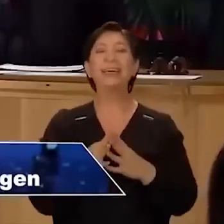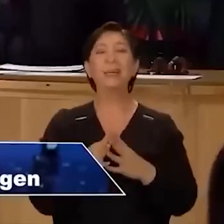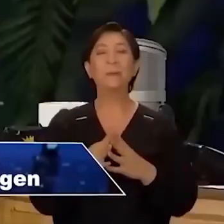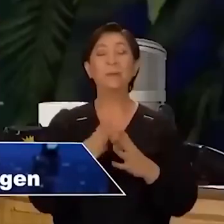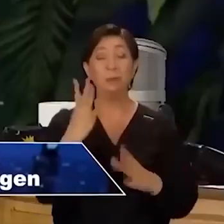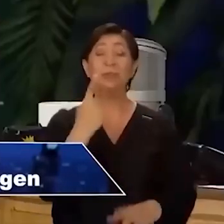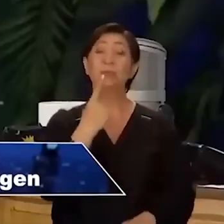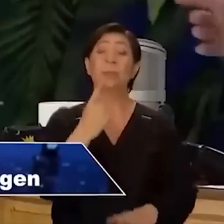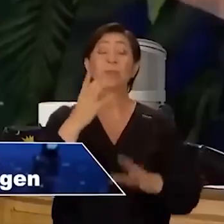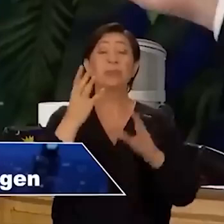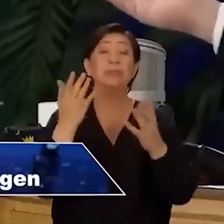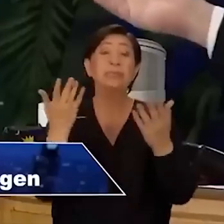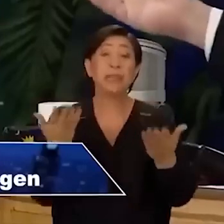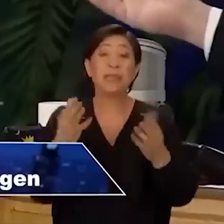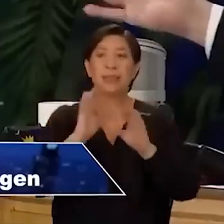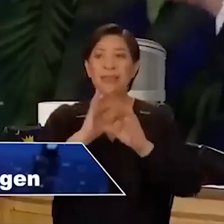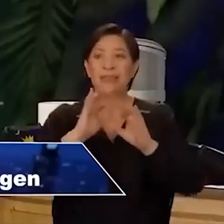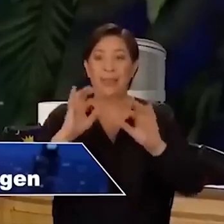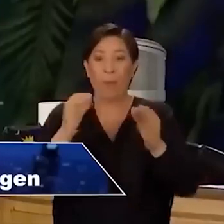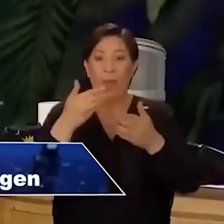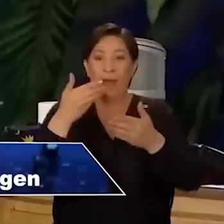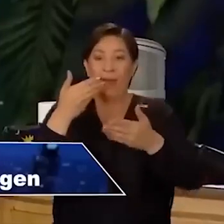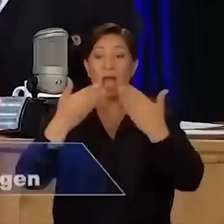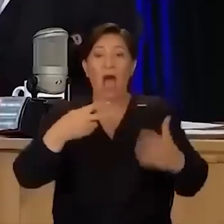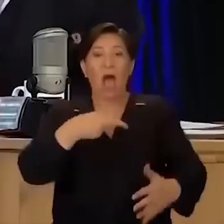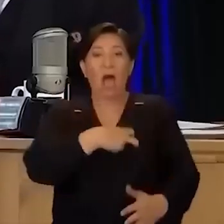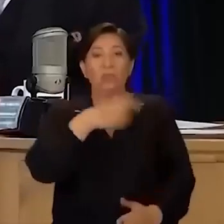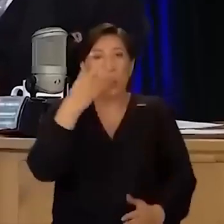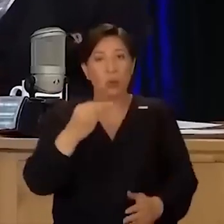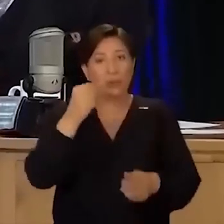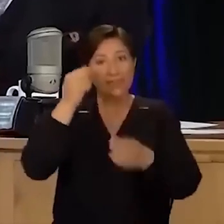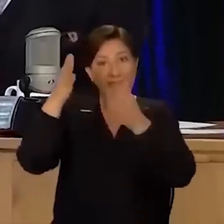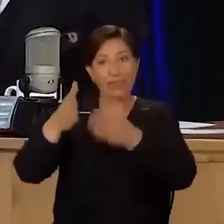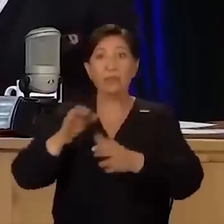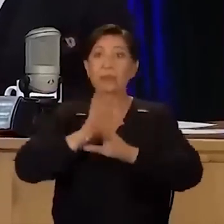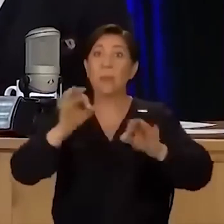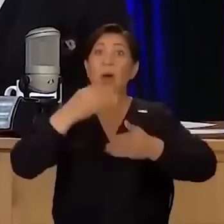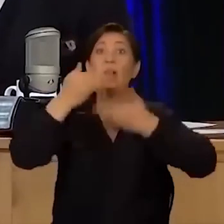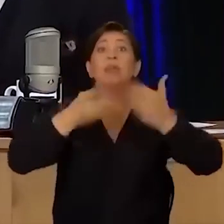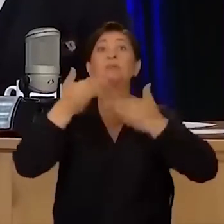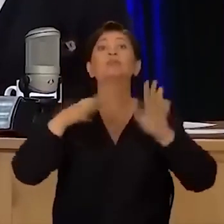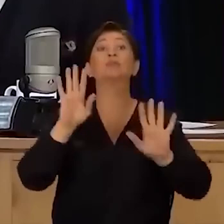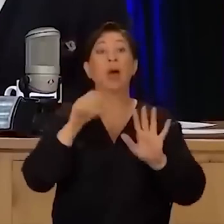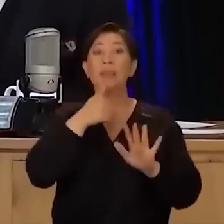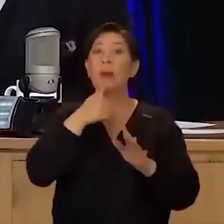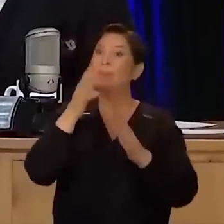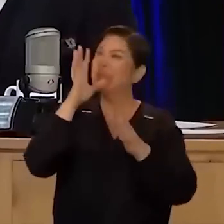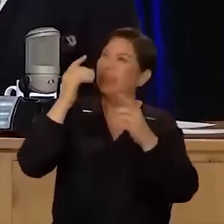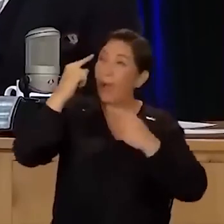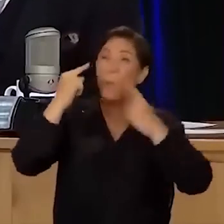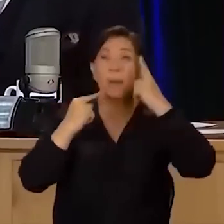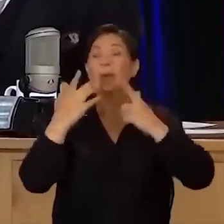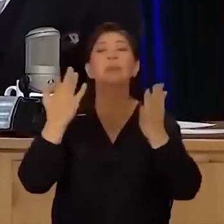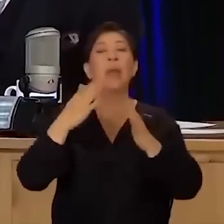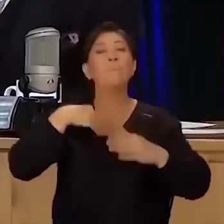çok da tarif etmiyorsun galiba. Yani aşık olduğun insanı çok tarif etmiyor. Hiçbir şarkında aşık olduğun adamı tarif etmiyorsun. Ben